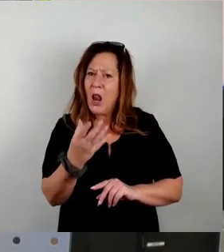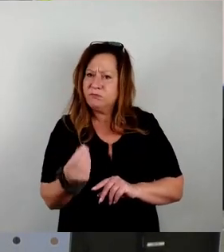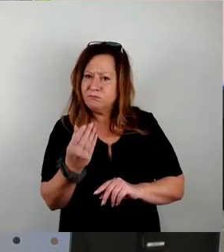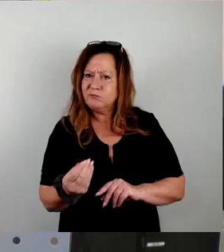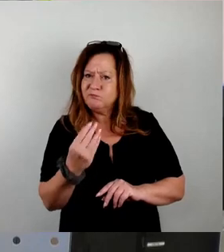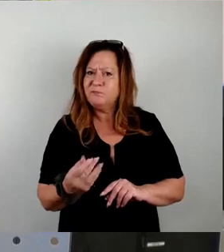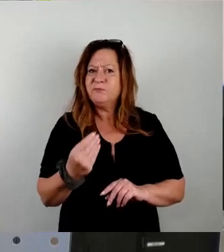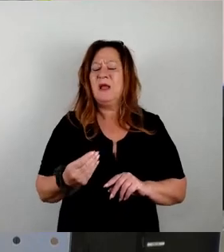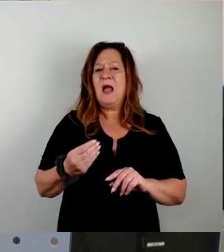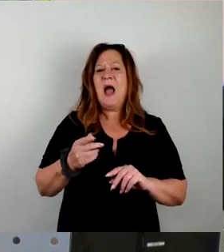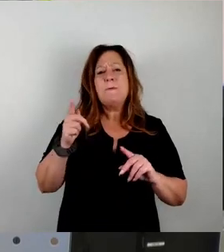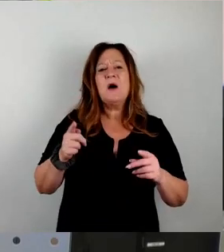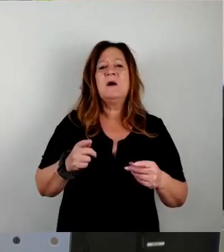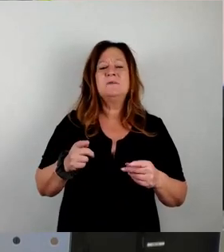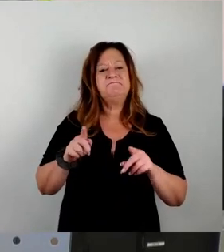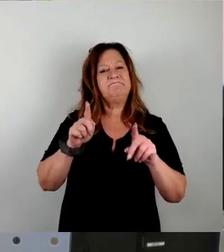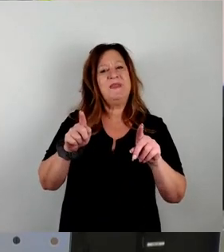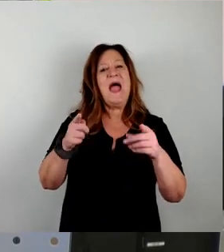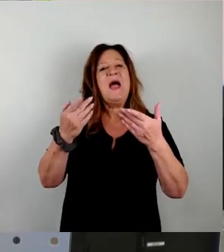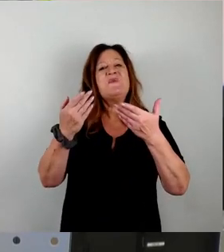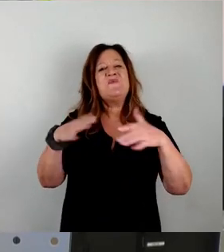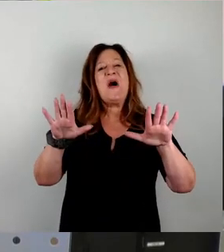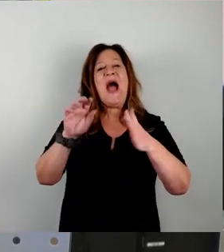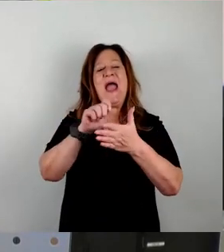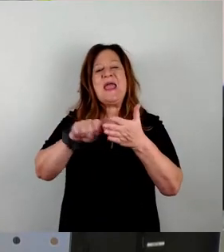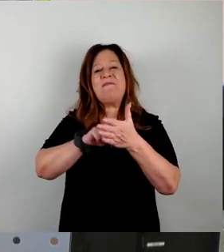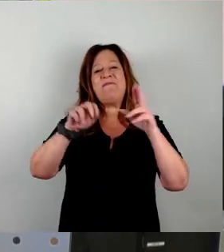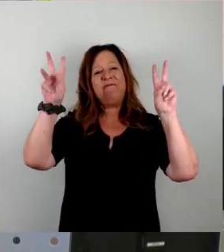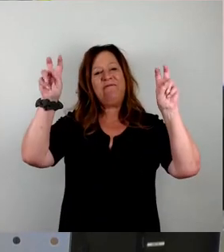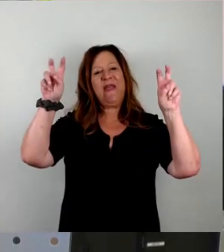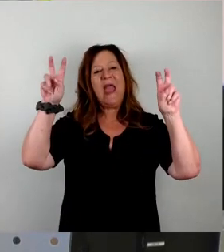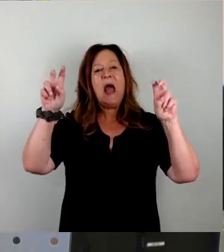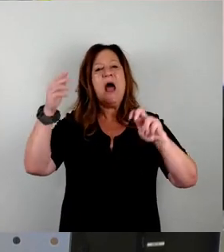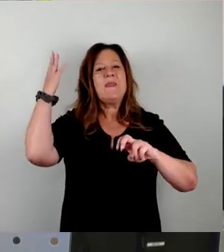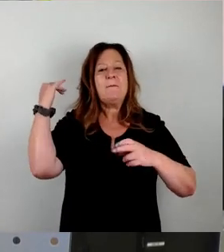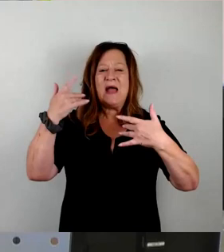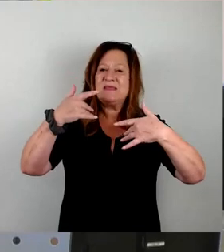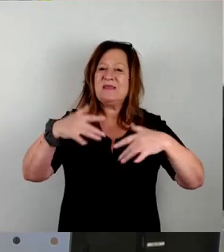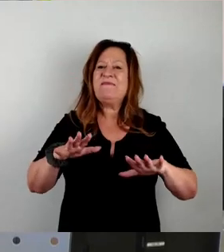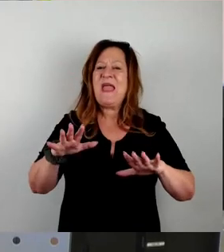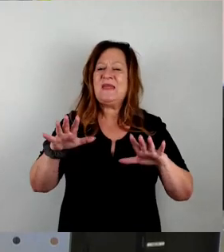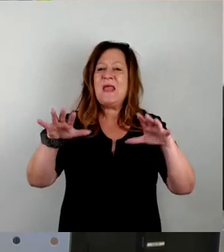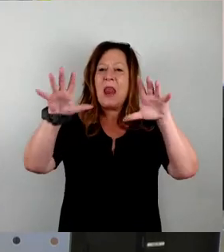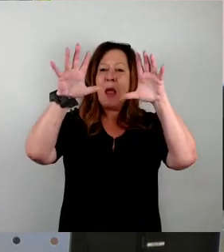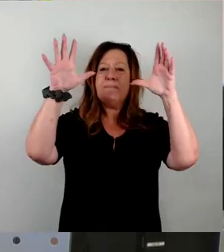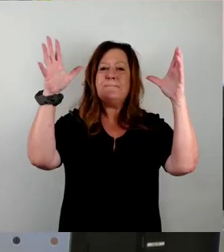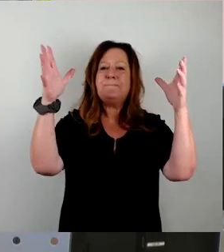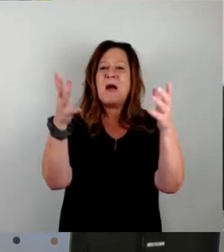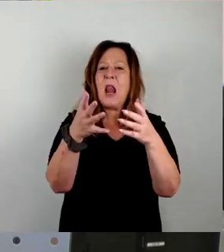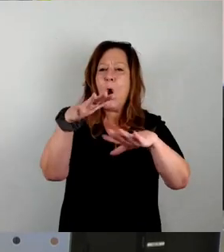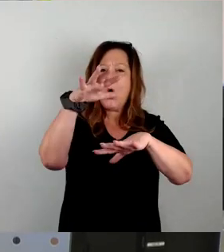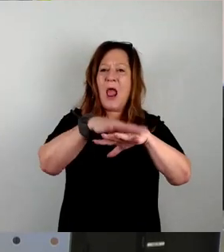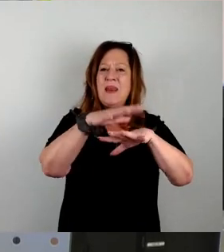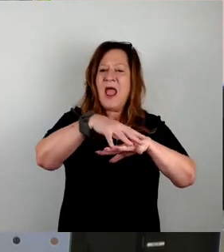Anlass der Freien Wähler ist gewesen der Luftballon, der sich in ein Umspannwerk verirrt hat. Und das Erste, was tot waren, waren sämtliche Handys. Das heißt, die